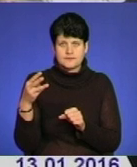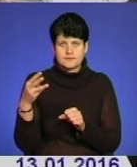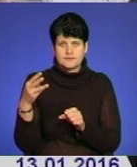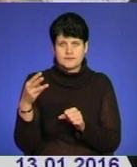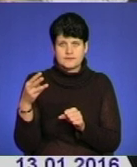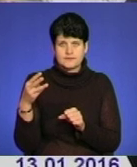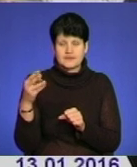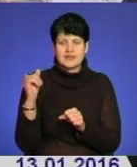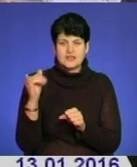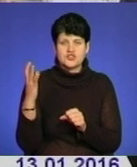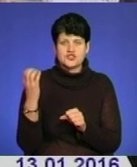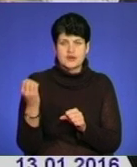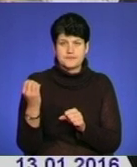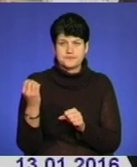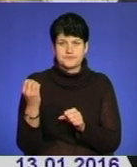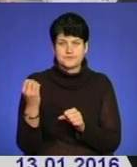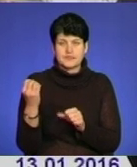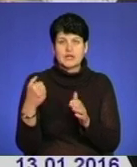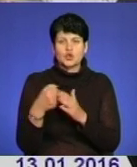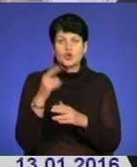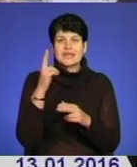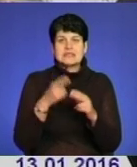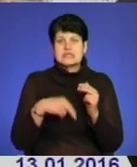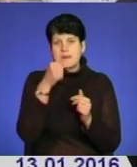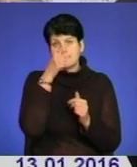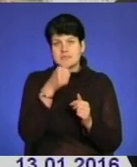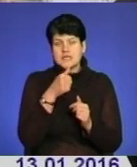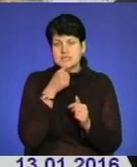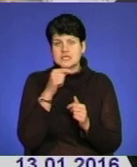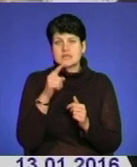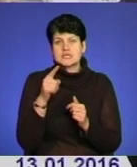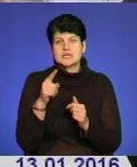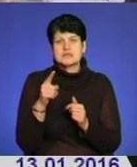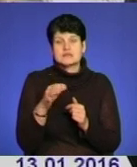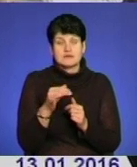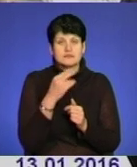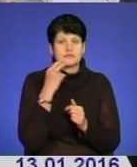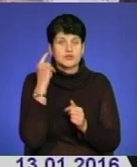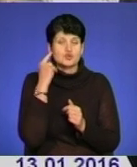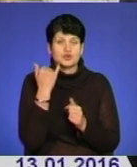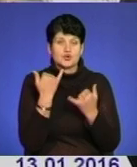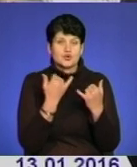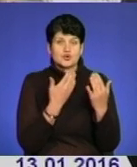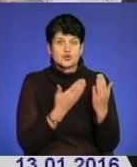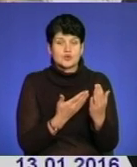І ще до кінця місяця, за запевненнями, як ви сьогодні почули від